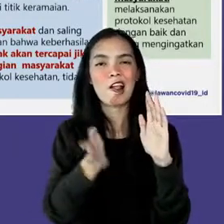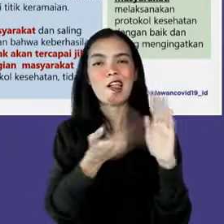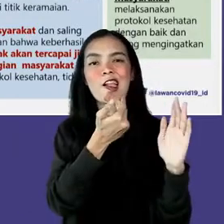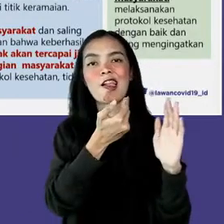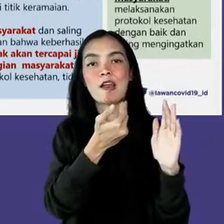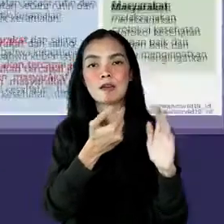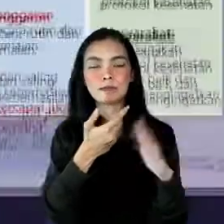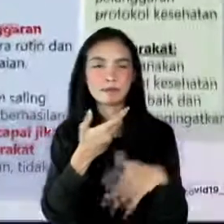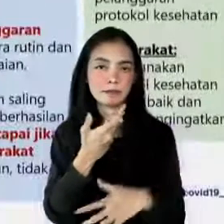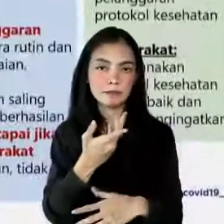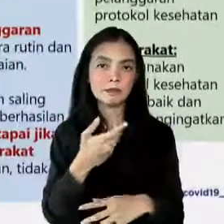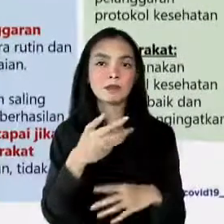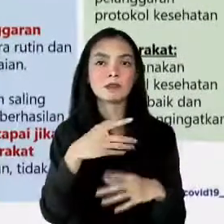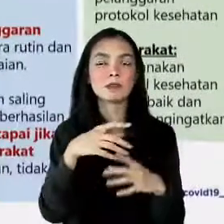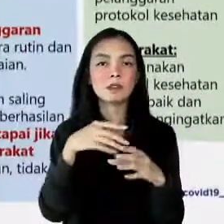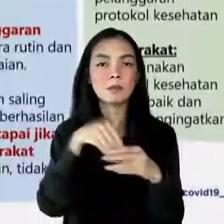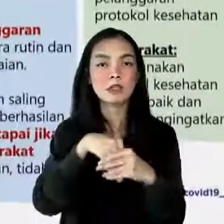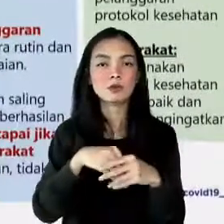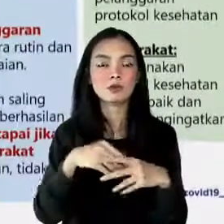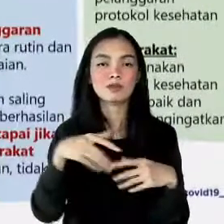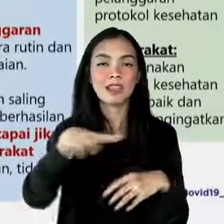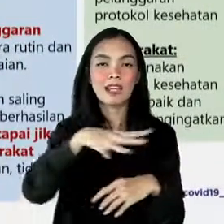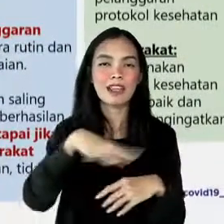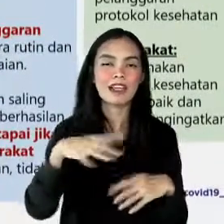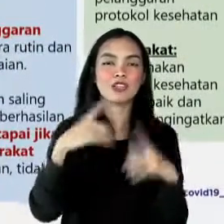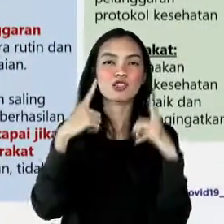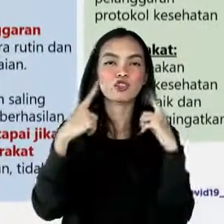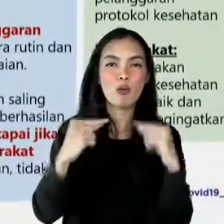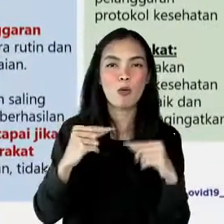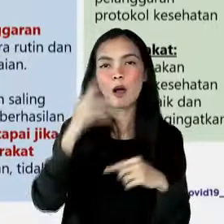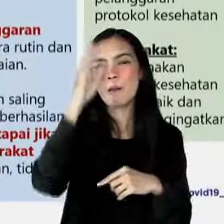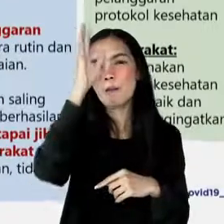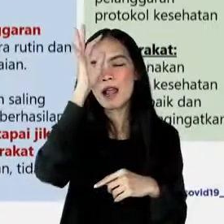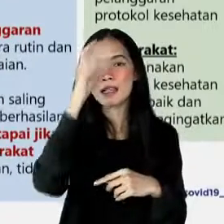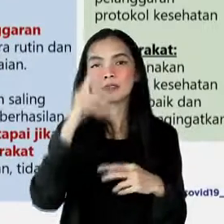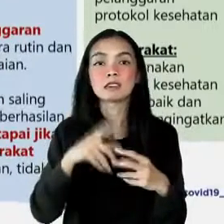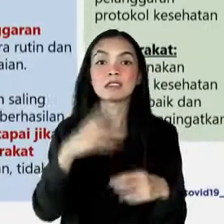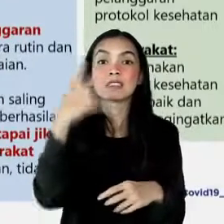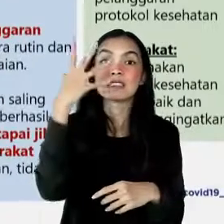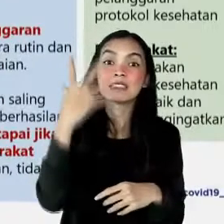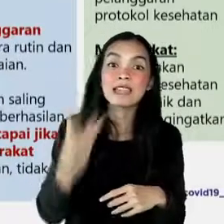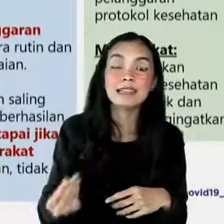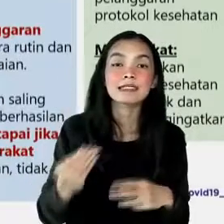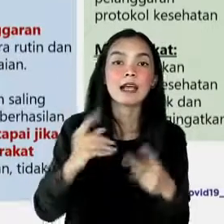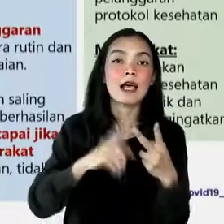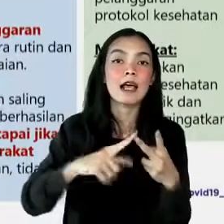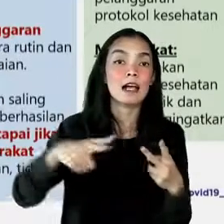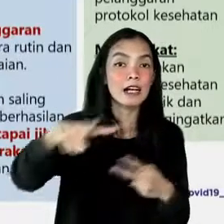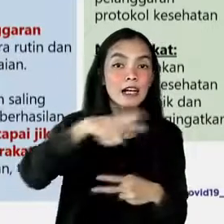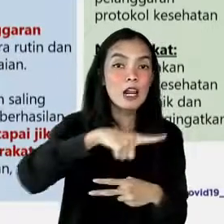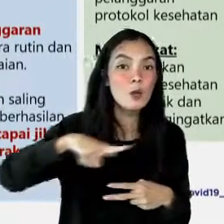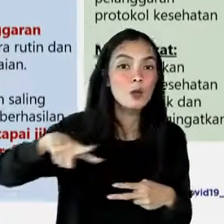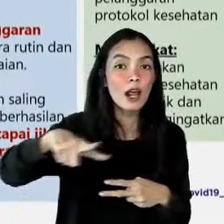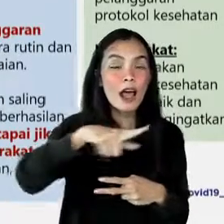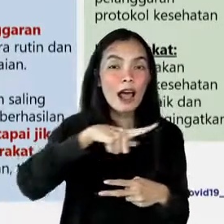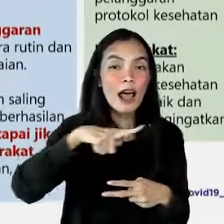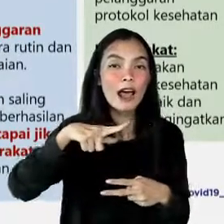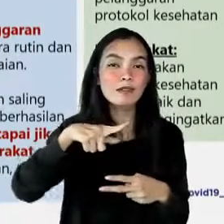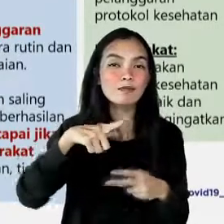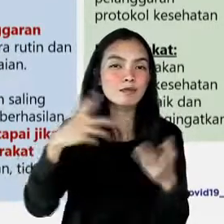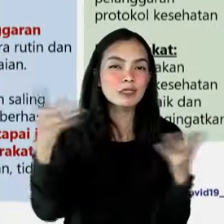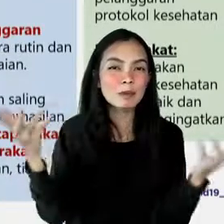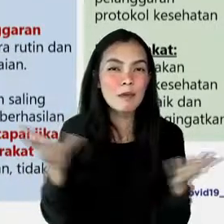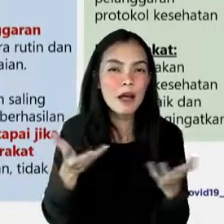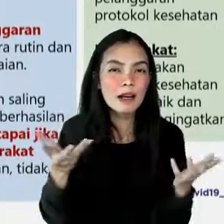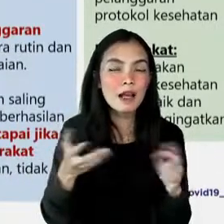Lebih detail lagi pada Provinsi Jawa-Bali, desa atau kelurahan yang tidak patuh memakai masker paling banyak terdapat